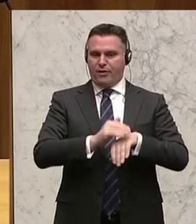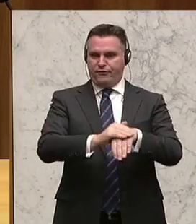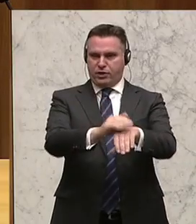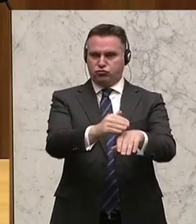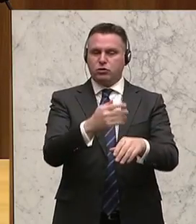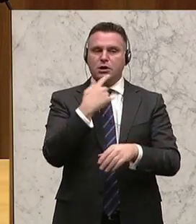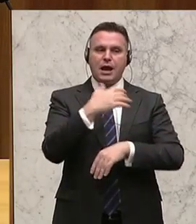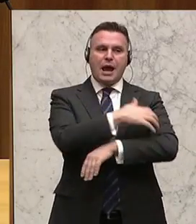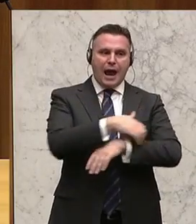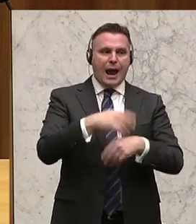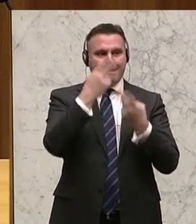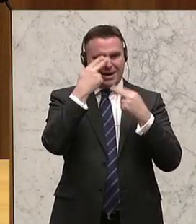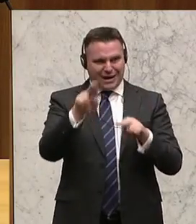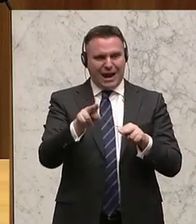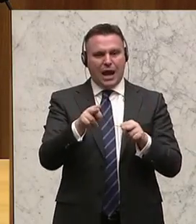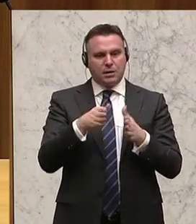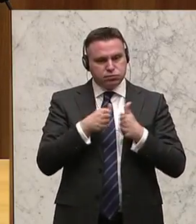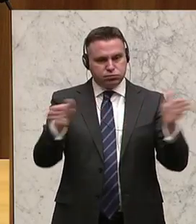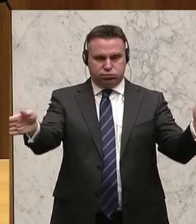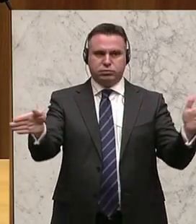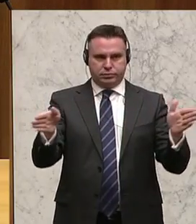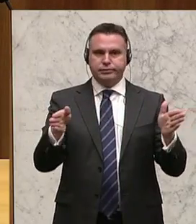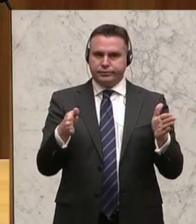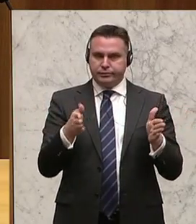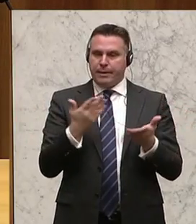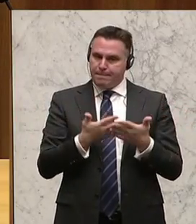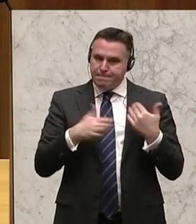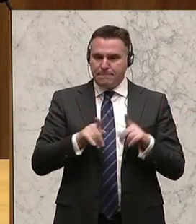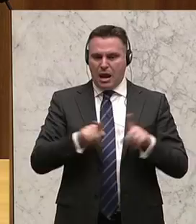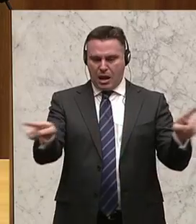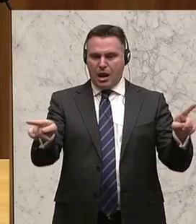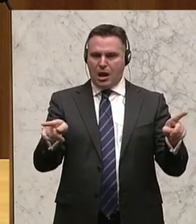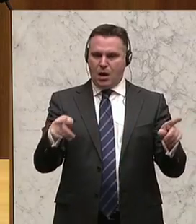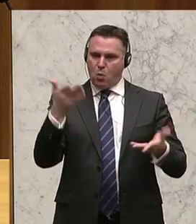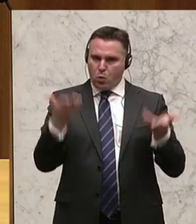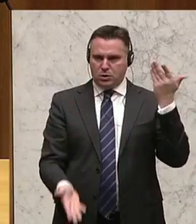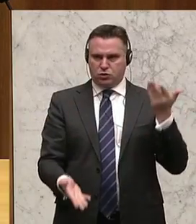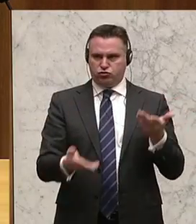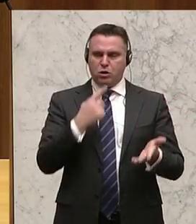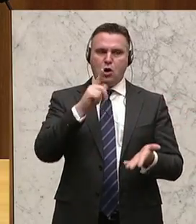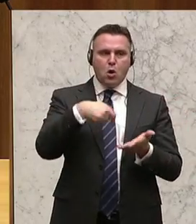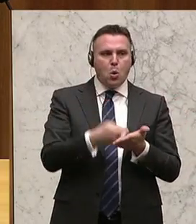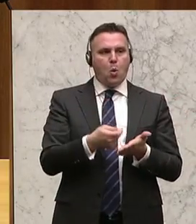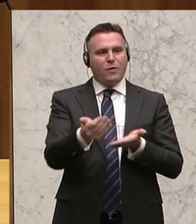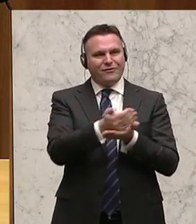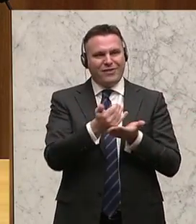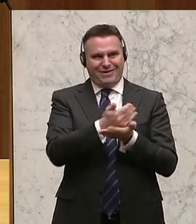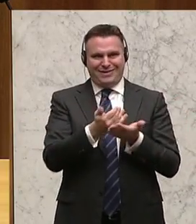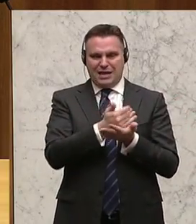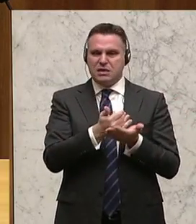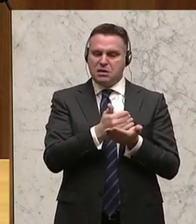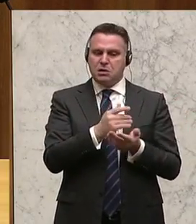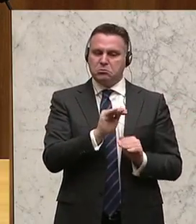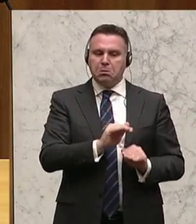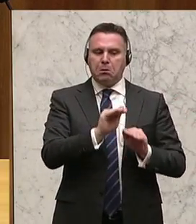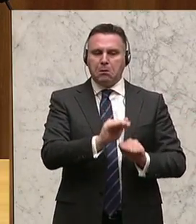dass die Schere zwischen Arm und Reich tatsächlich in Österreich zunehmend aufgegangen ist. Es ist ein Faktum, dass die Löhne und Einkommen weniger gestiegen